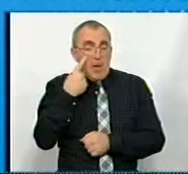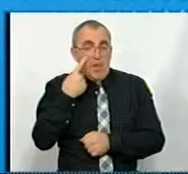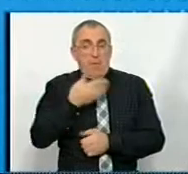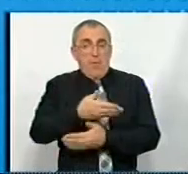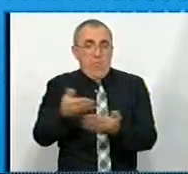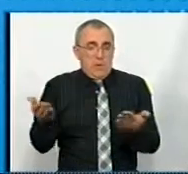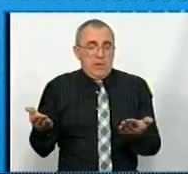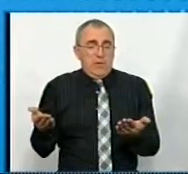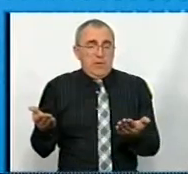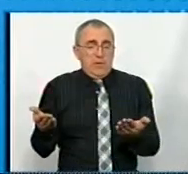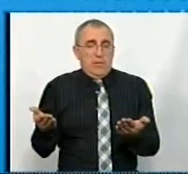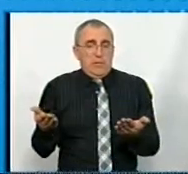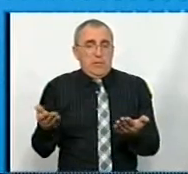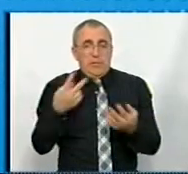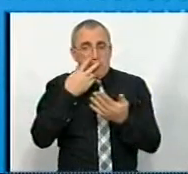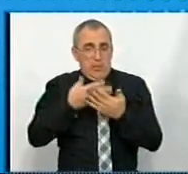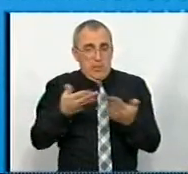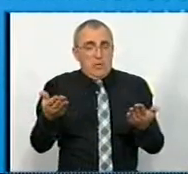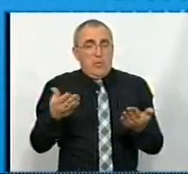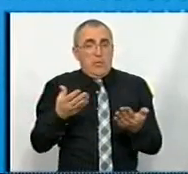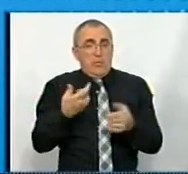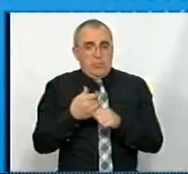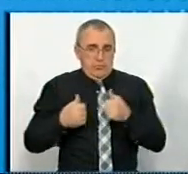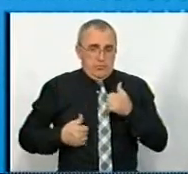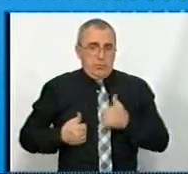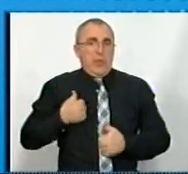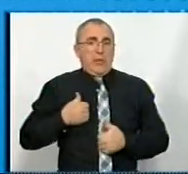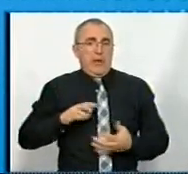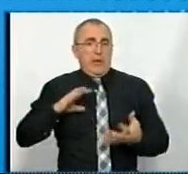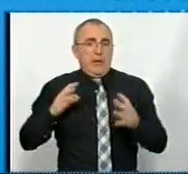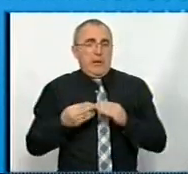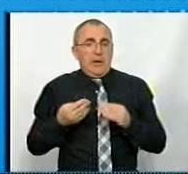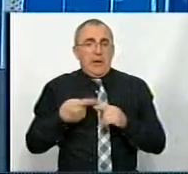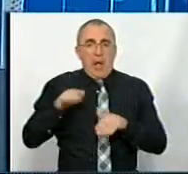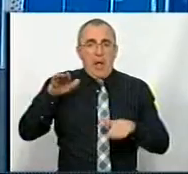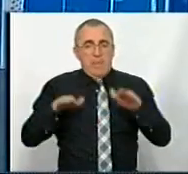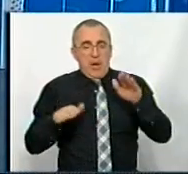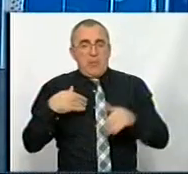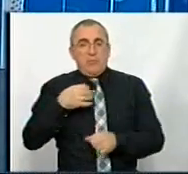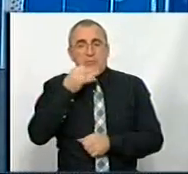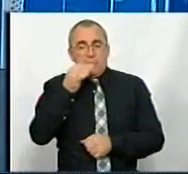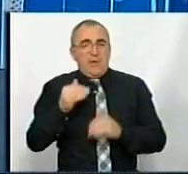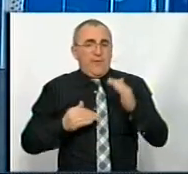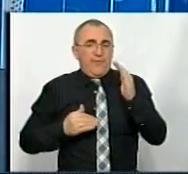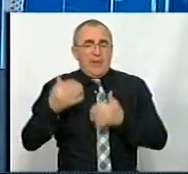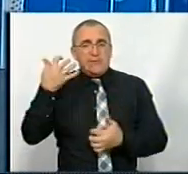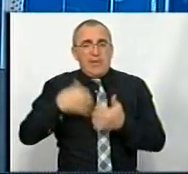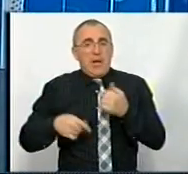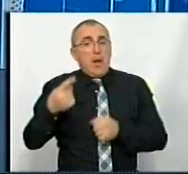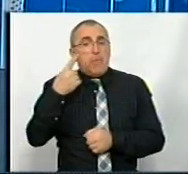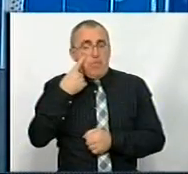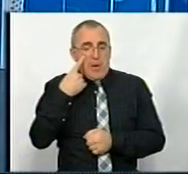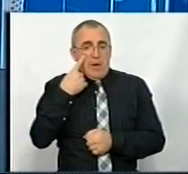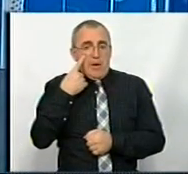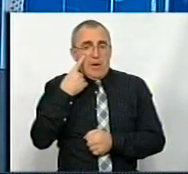вони ілюструють потім досить пристойні результати. Для балансу мушу сказати про найвищий середній бал, дійсно,